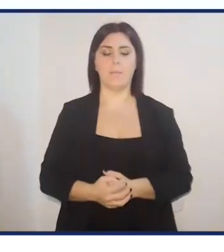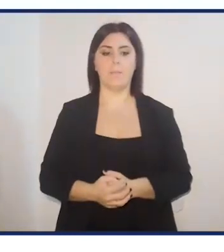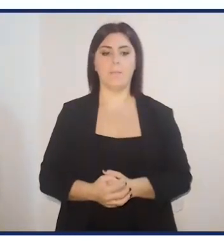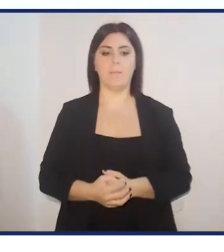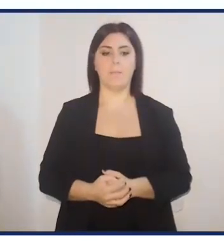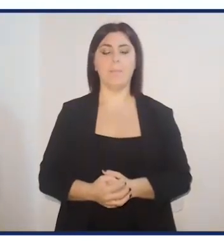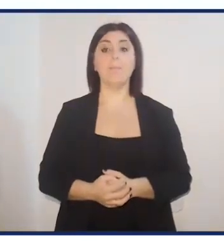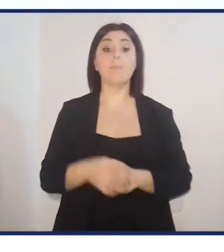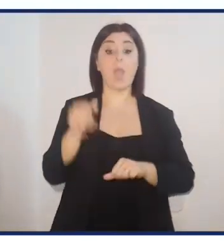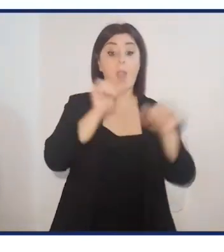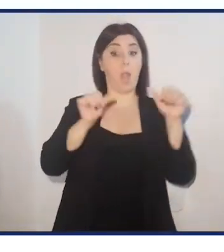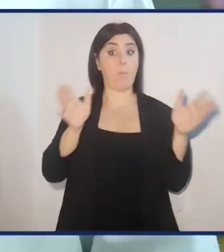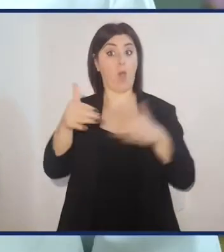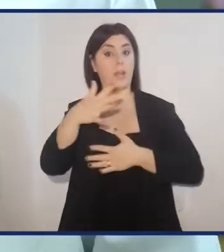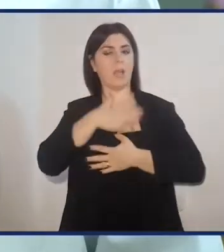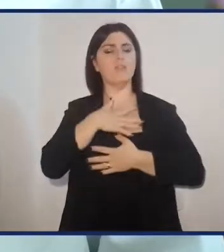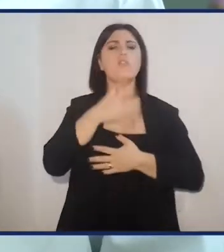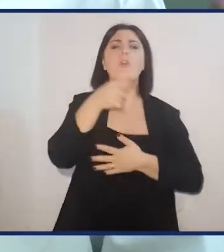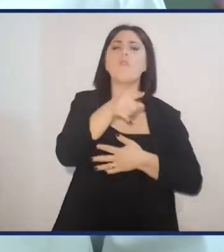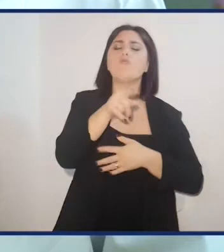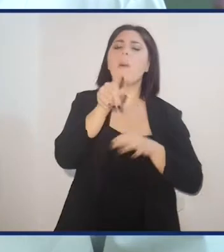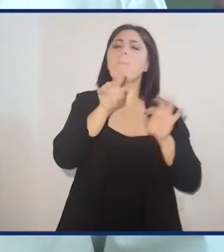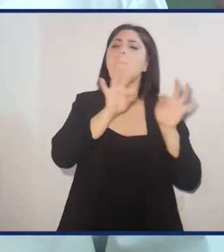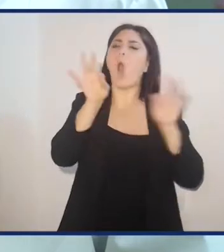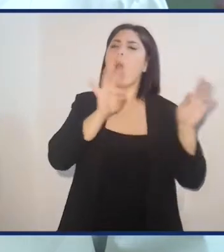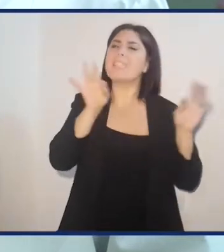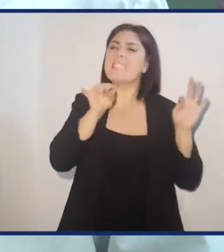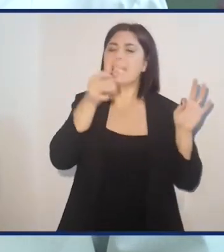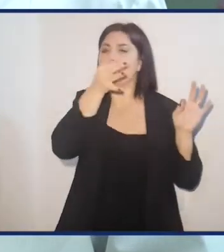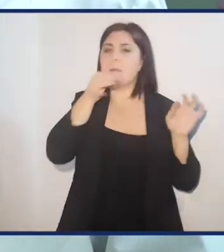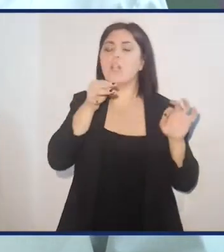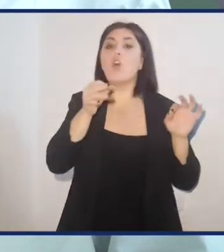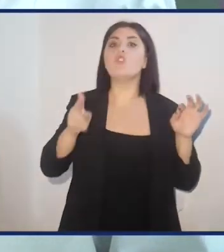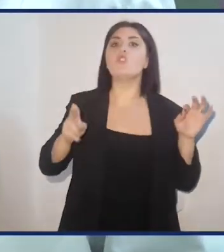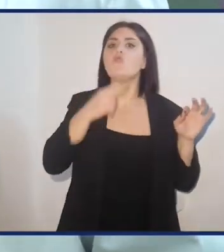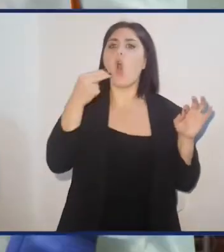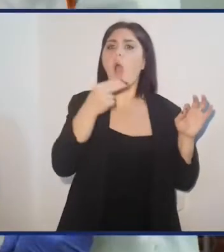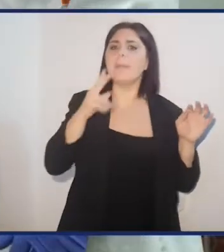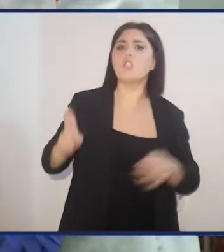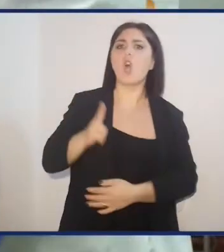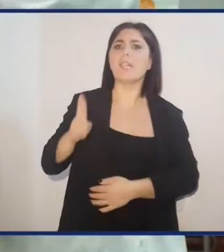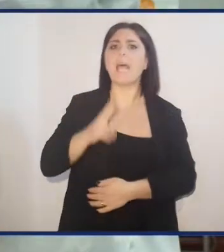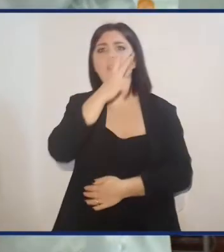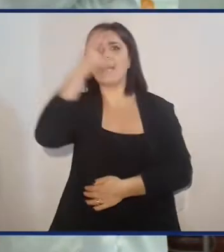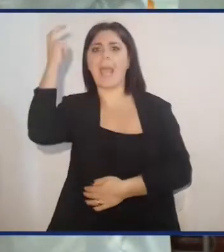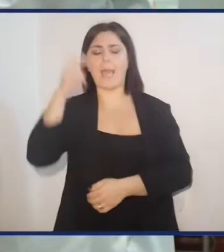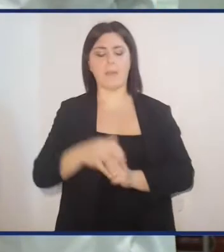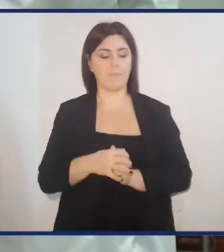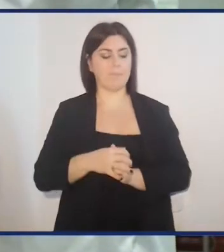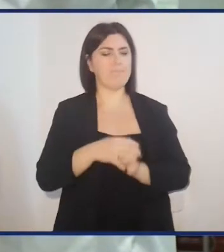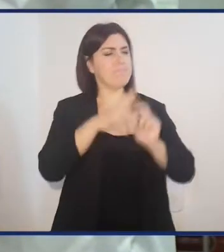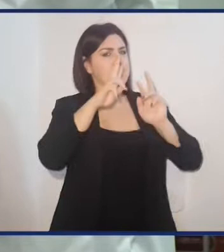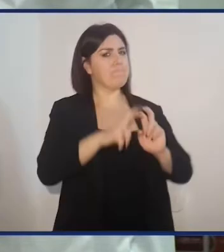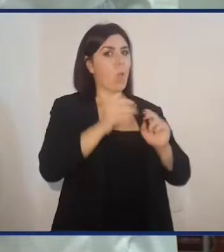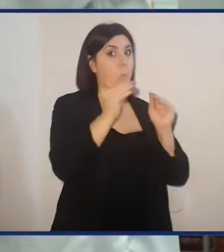Nel nostro laboratorio alleviamo una mosca speciale, la mosca soldato nera. Si parte dalle